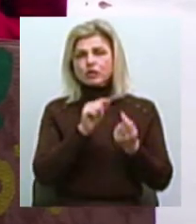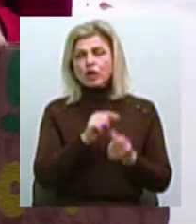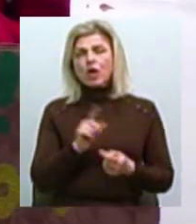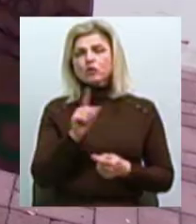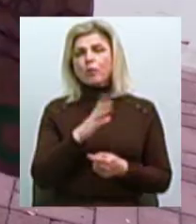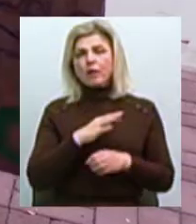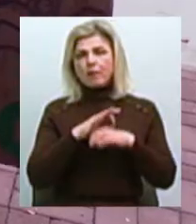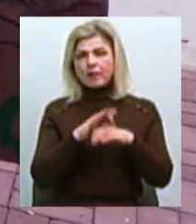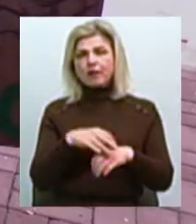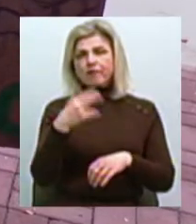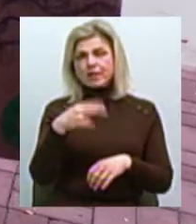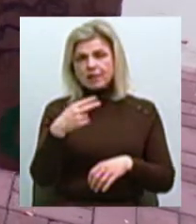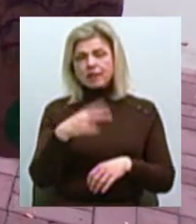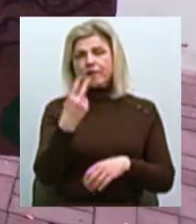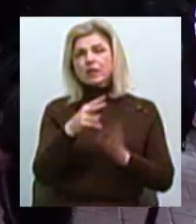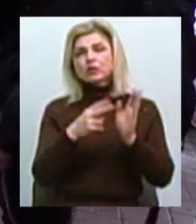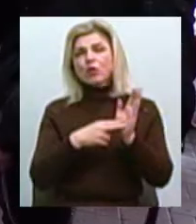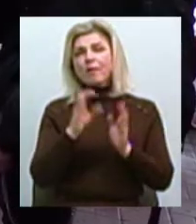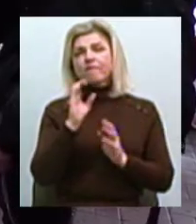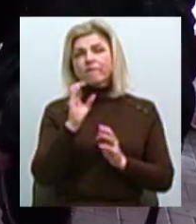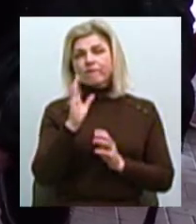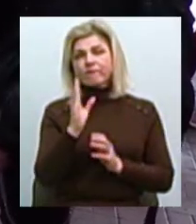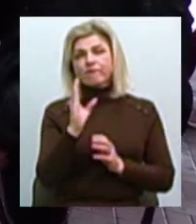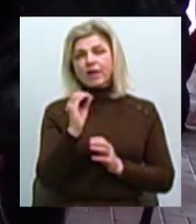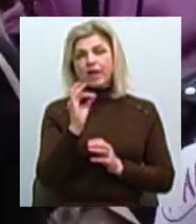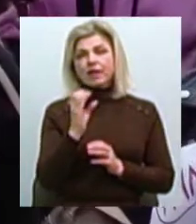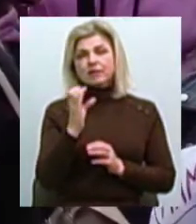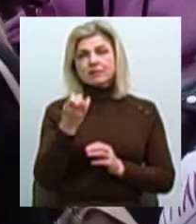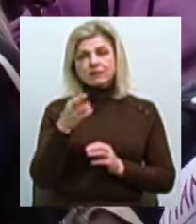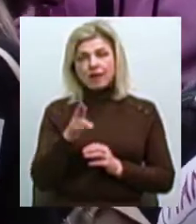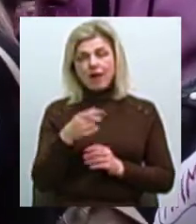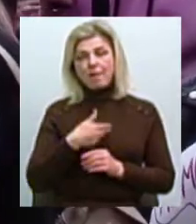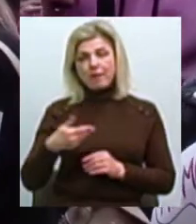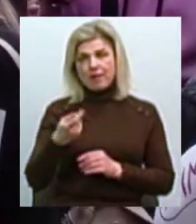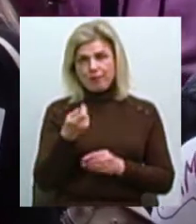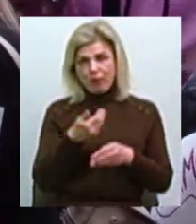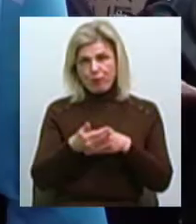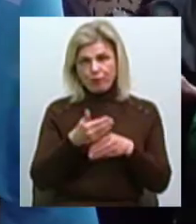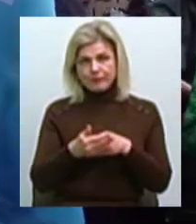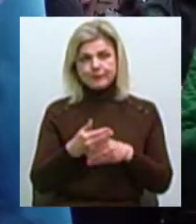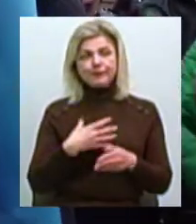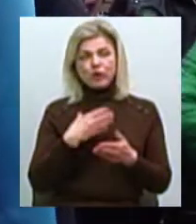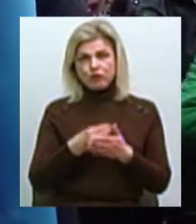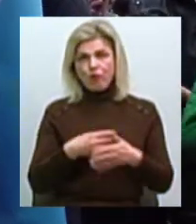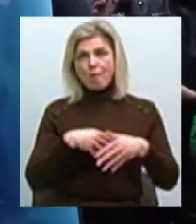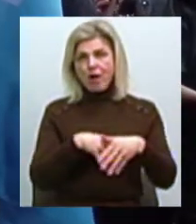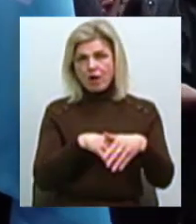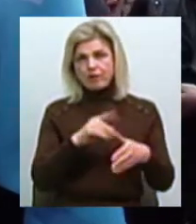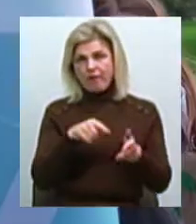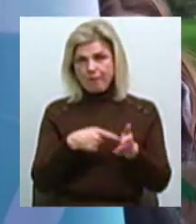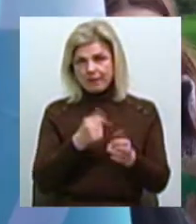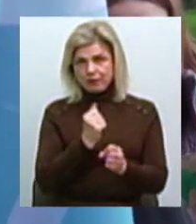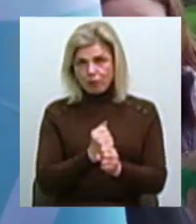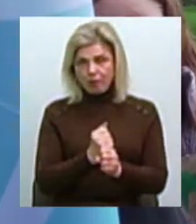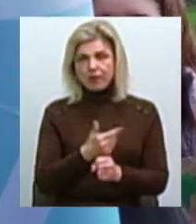-27 вересня. Ми трошечки пізніше зробили свій марш у місті. Ми хотіли